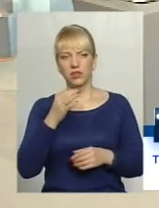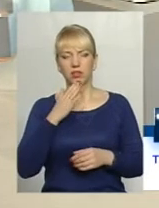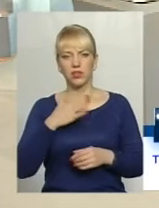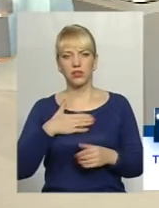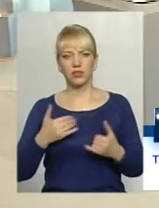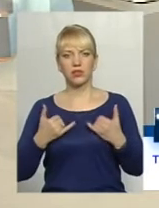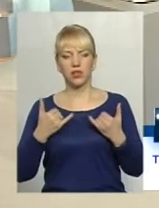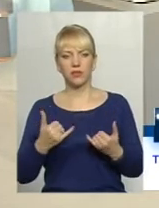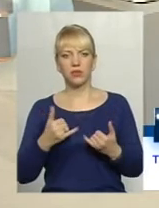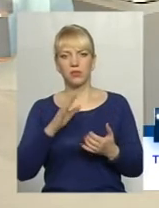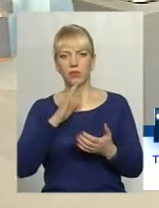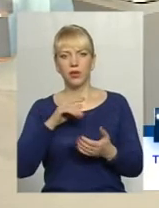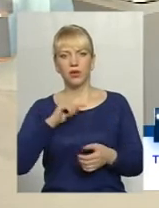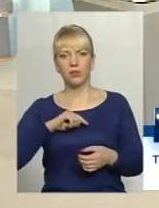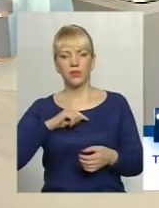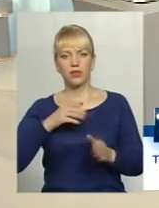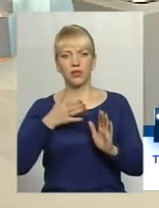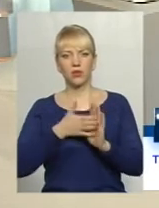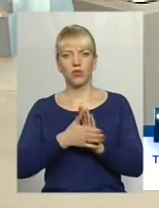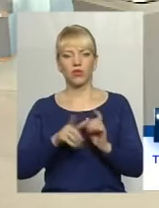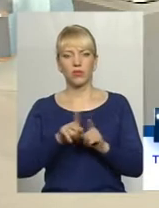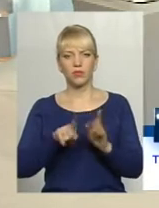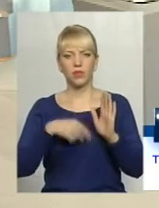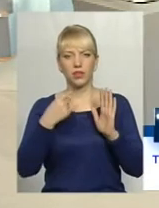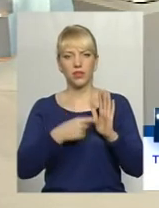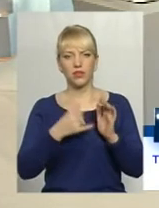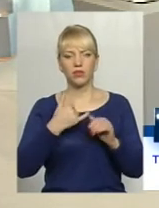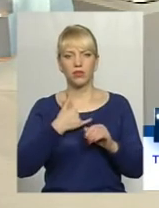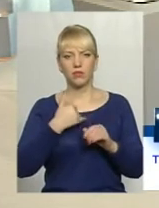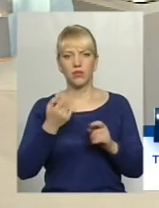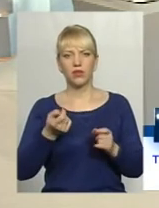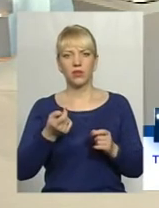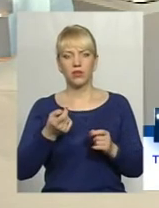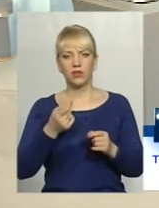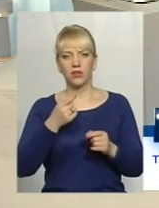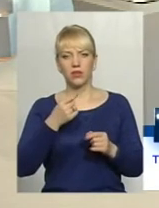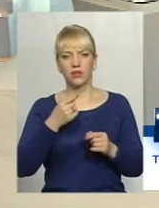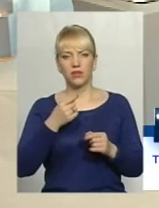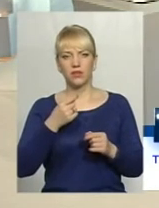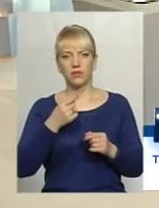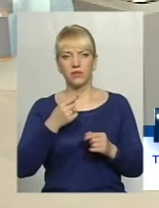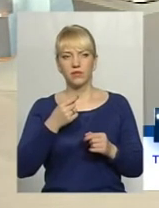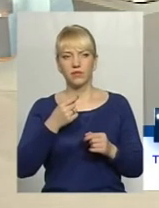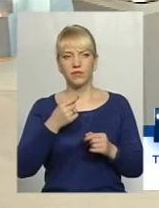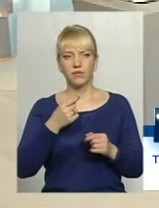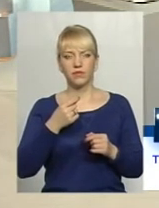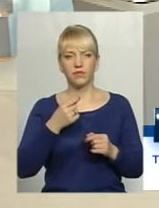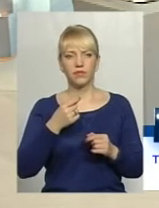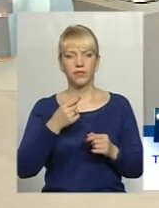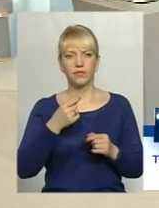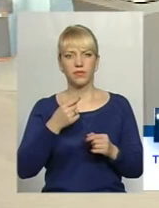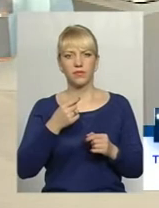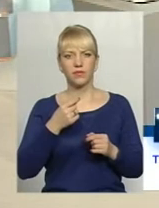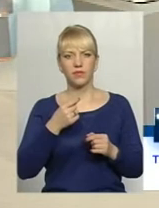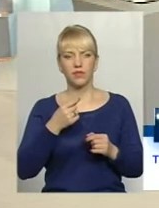що роботи психологом за ця питання. Мене, часто, час і часу логіжко розсловлюється. Може,